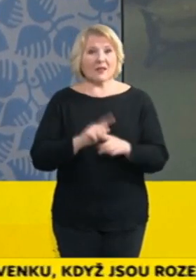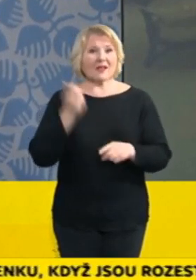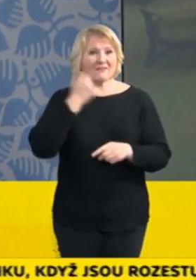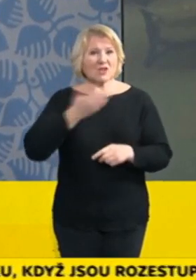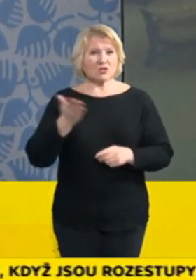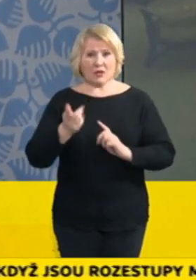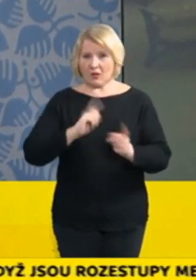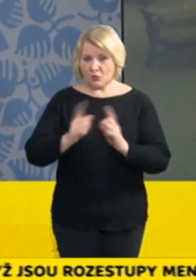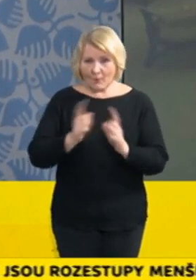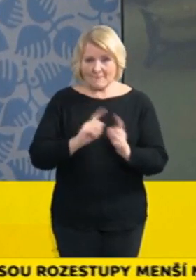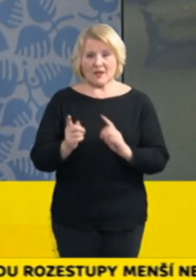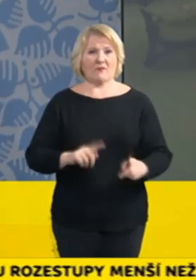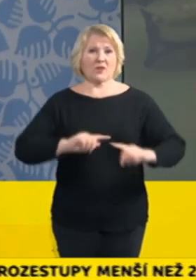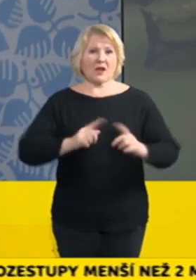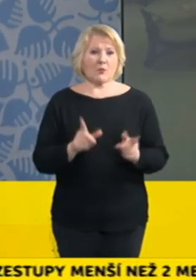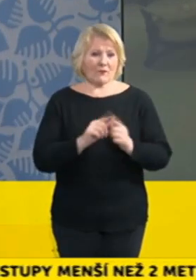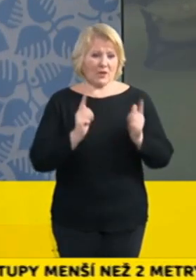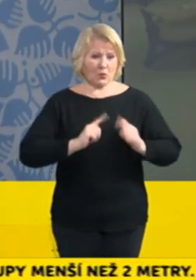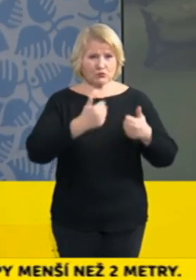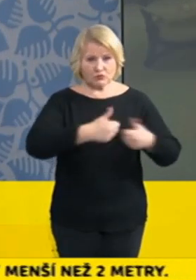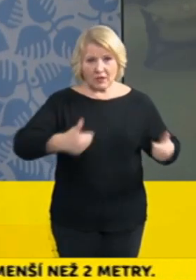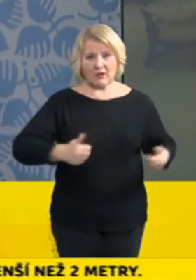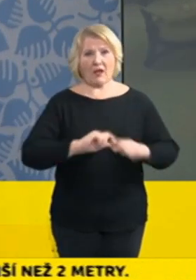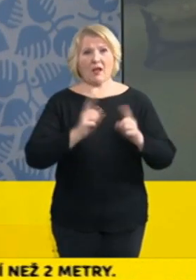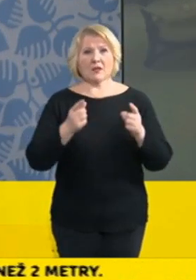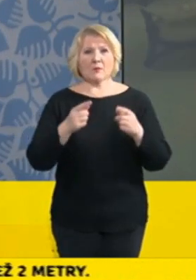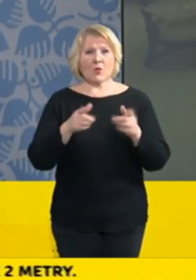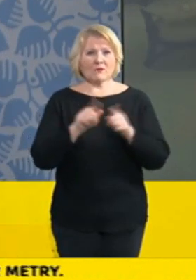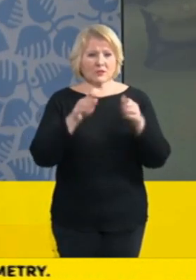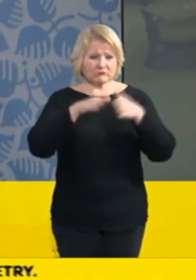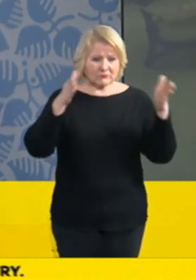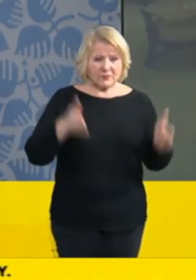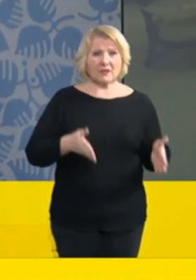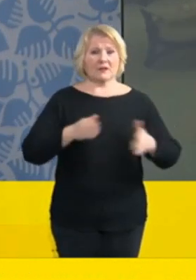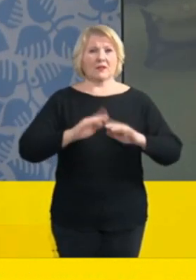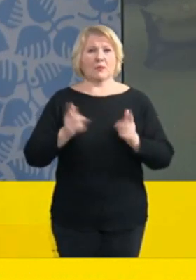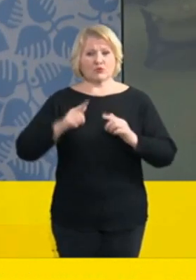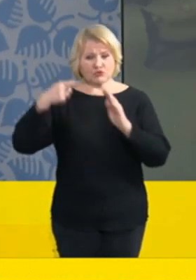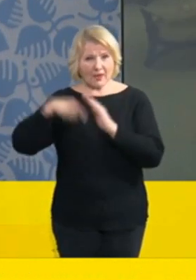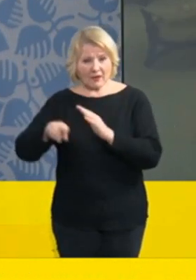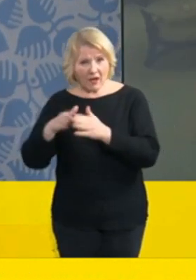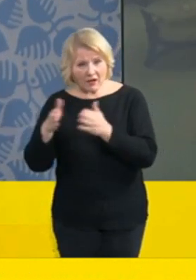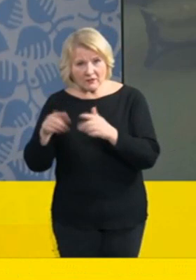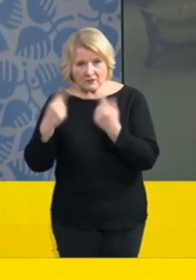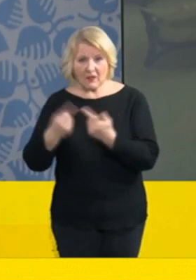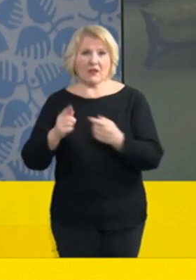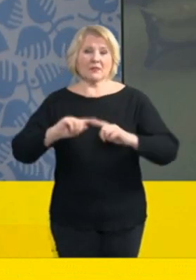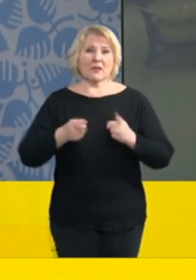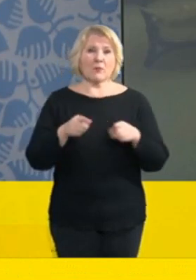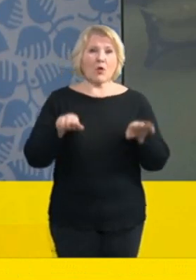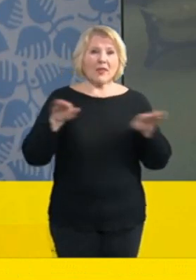nástupištích, přístřežcích, čekárnách, mezinárodním letišti a motorových